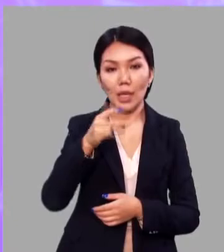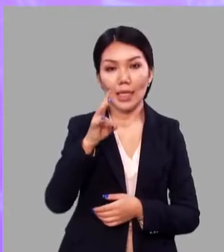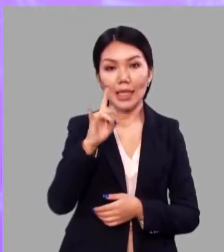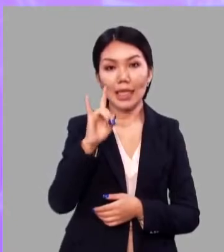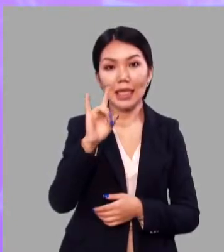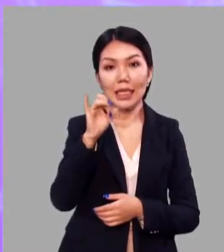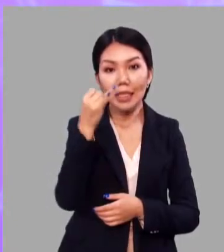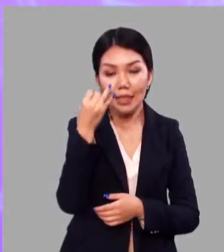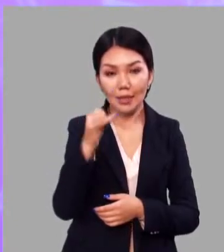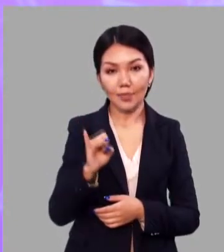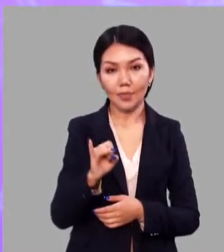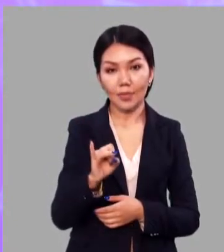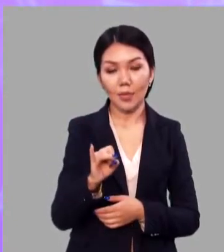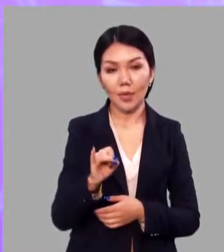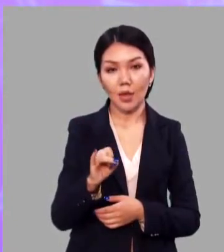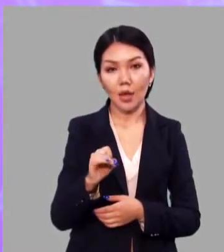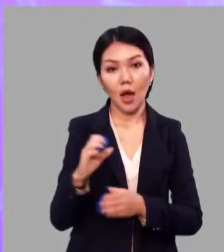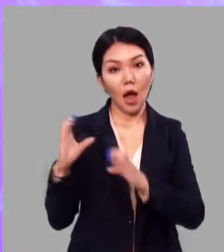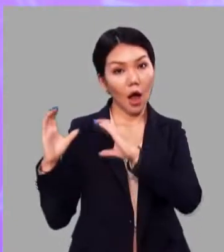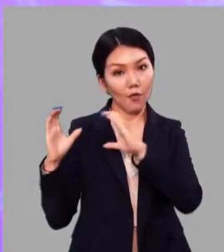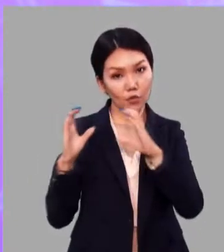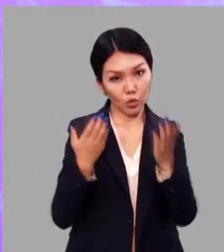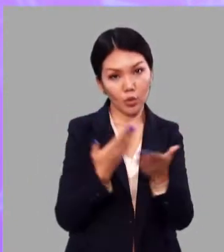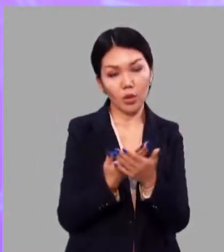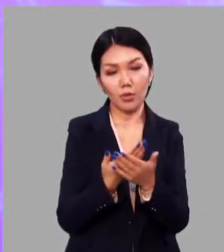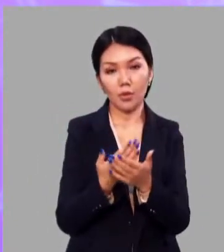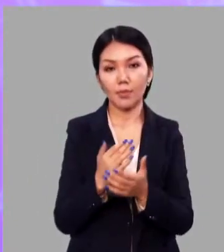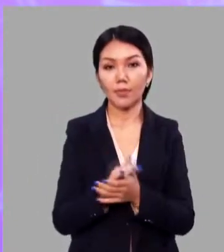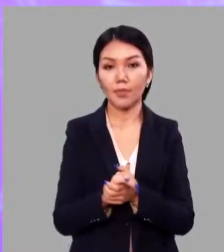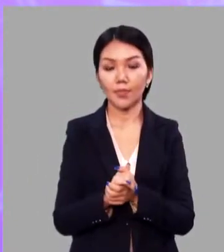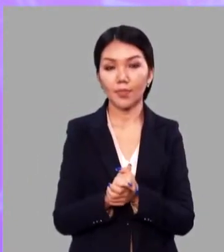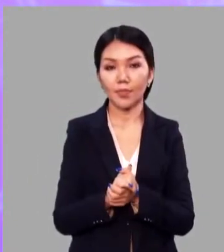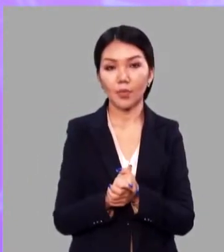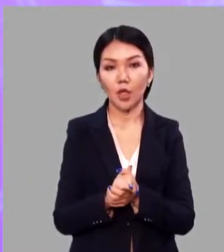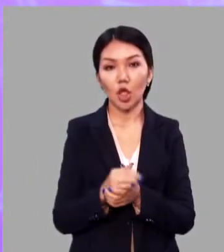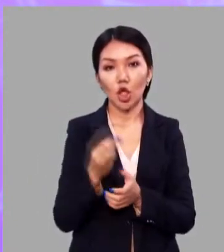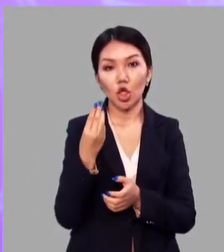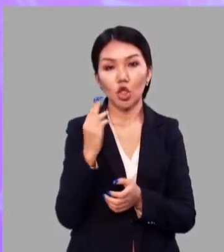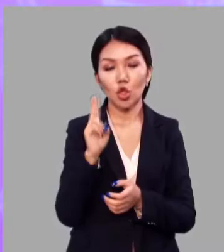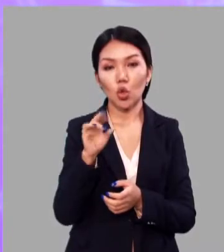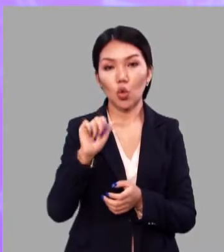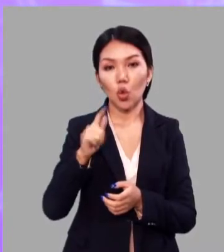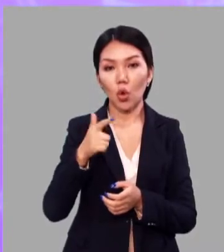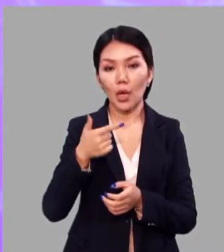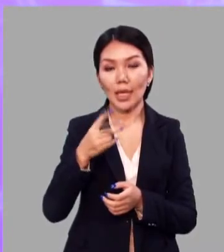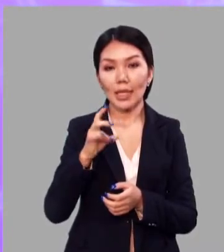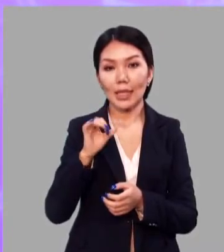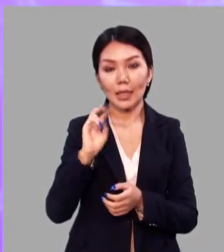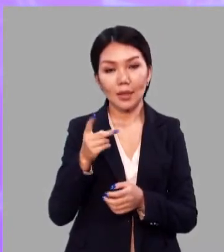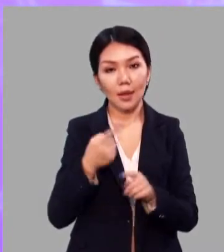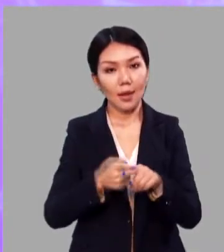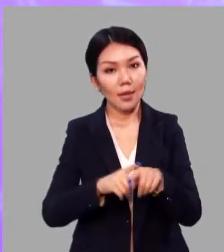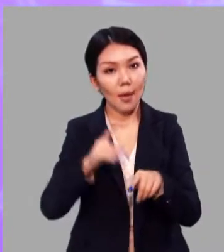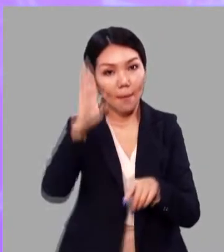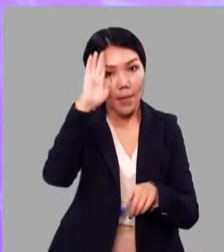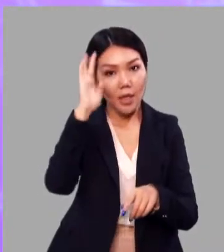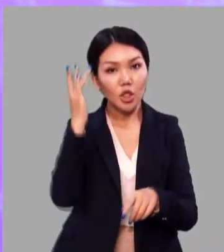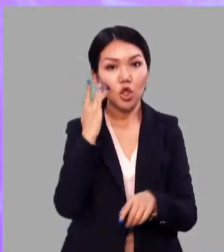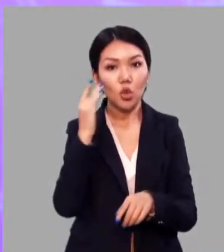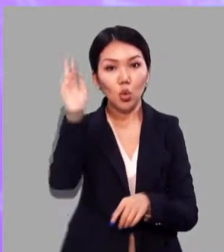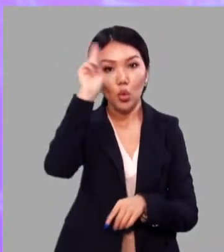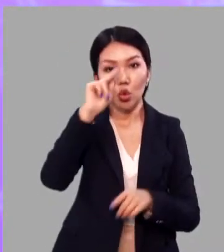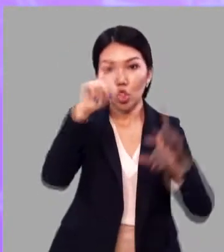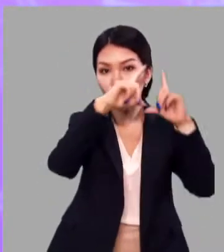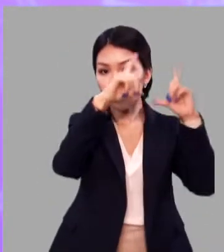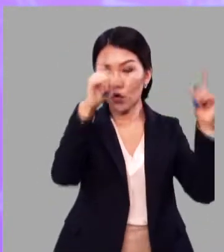школьный автобус. Школьник – это мальчик, который учится в